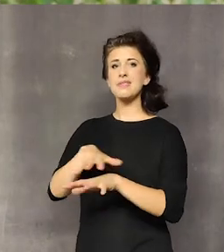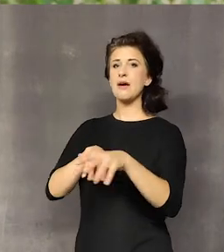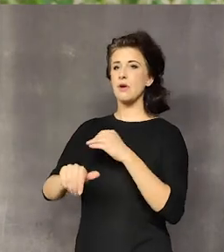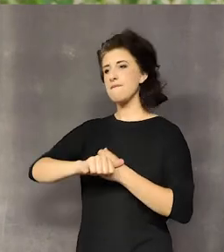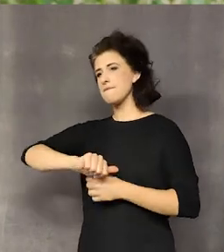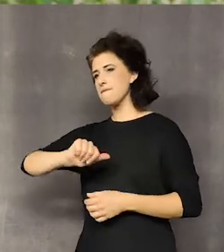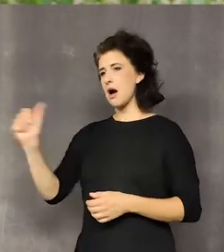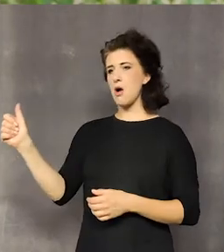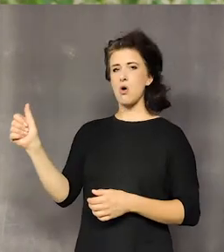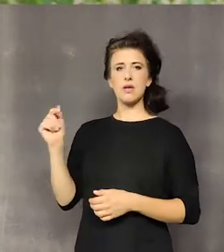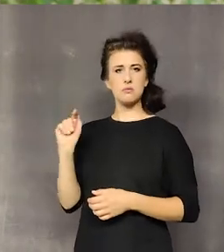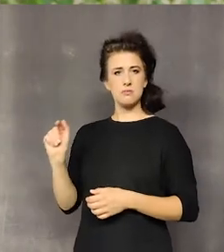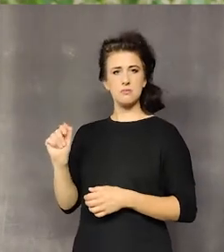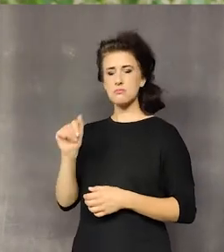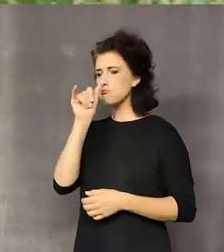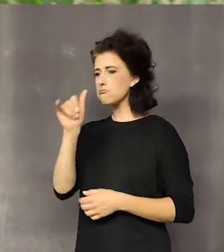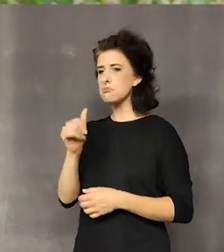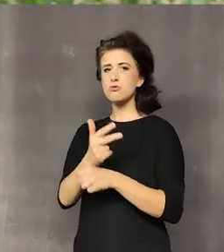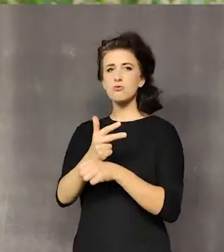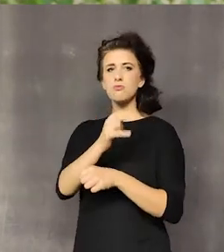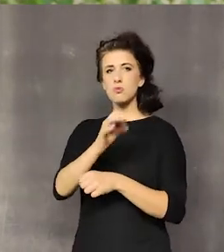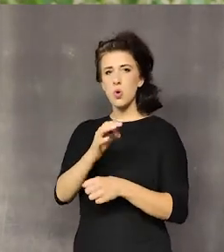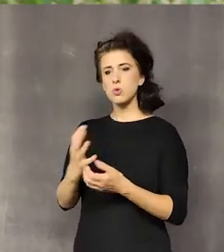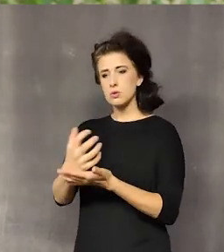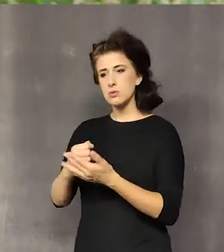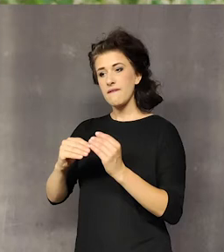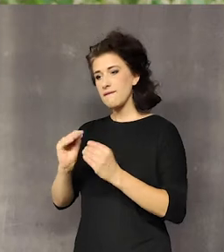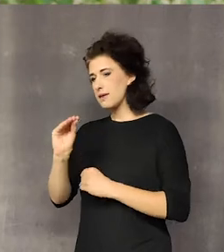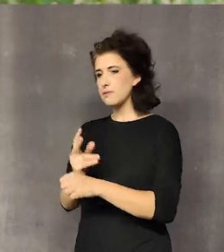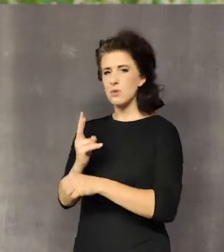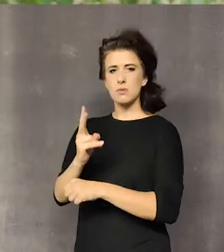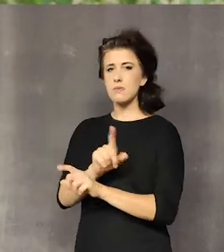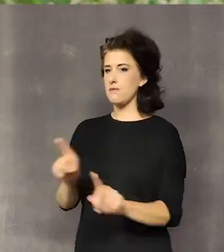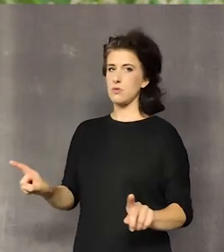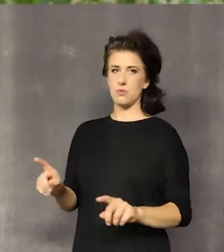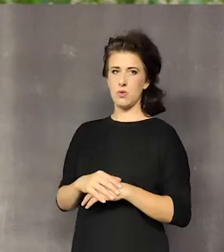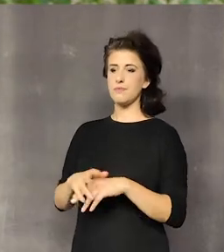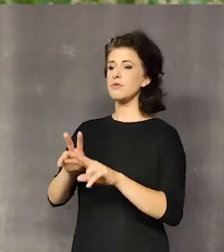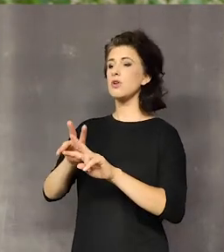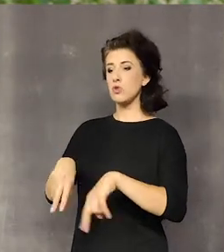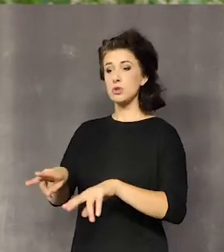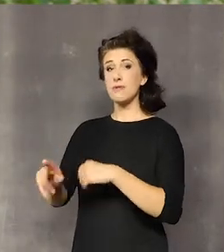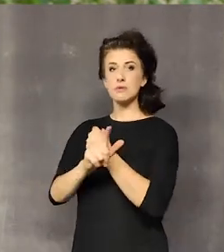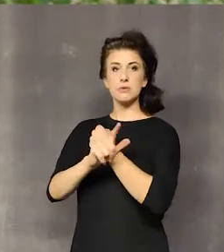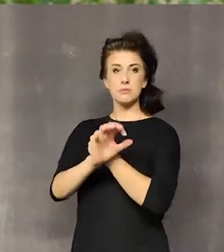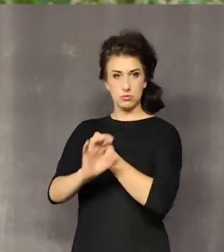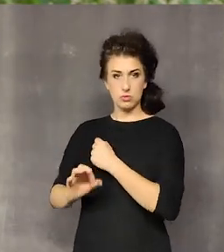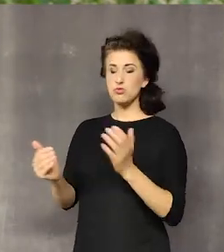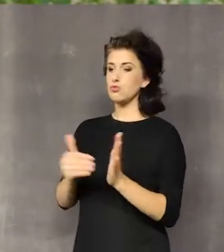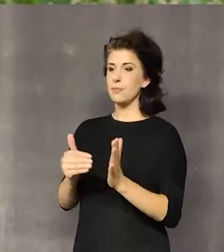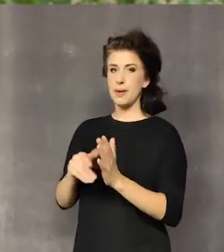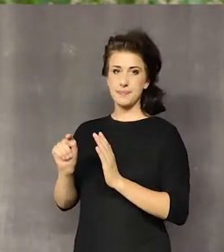zbieracz nie może zebrać więcej niż 30% ze stanowiska neutralnego. Musimy zostawić prawie 70%,